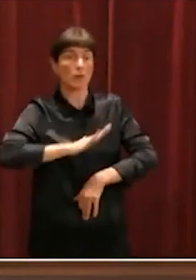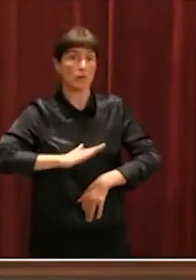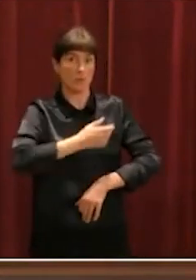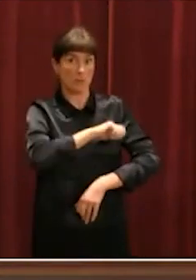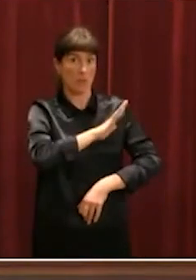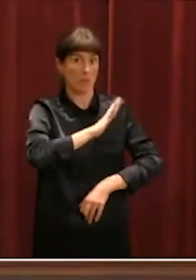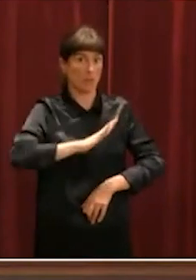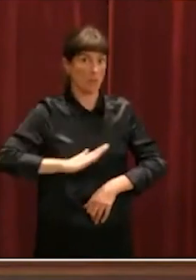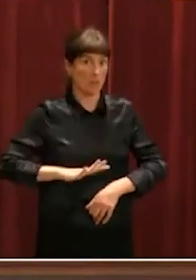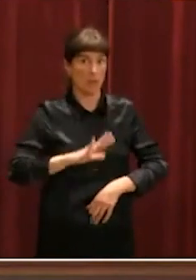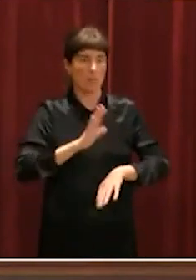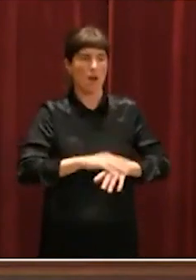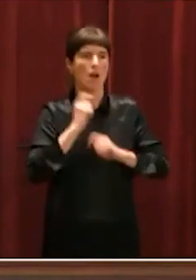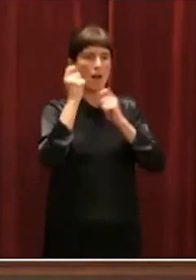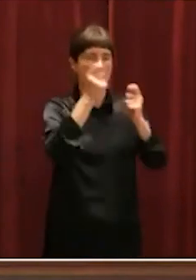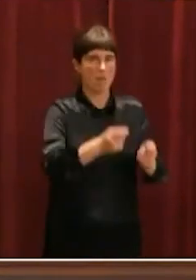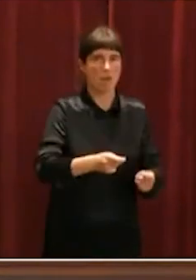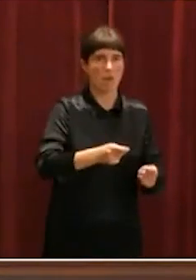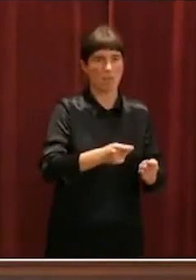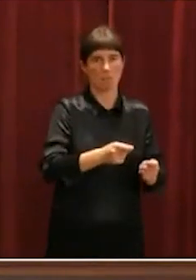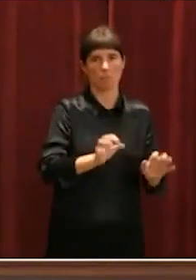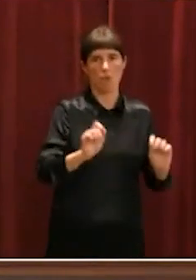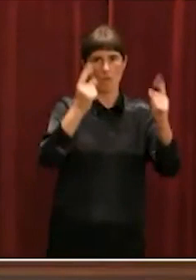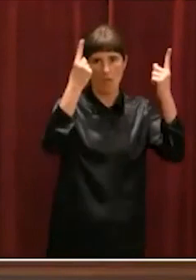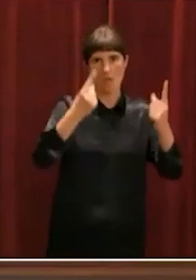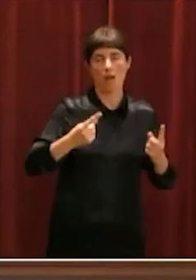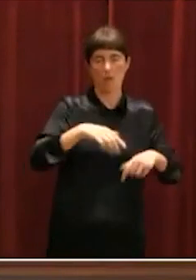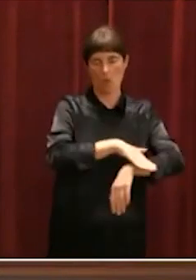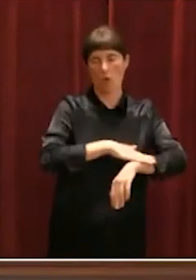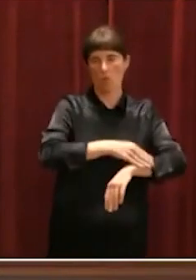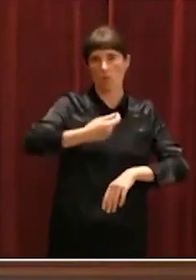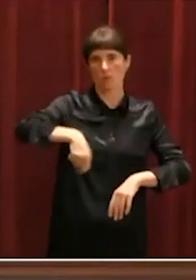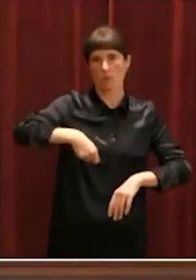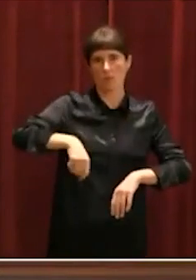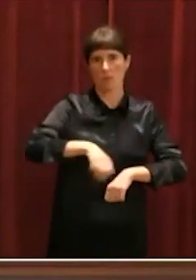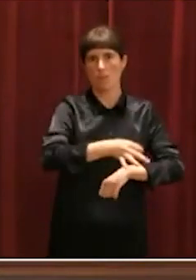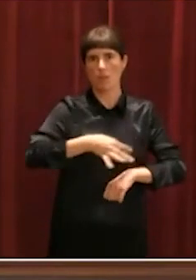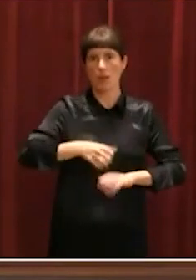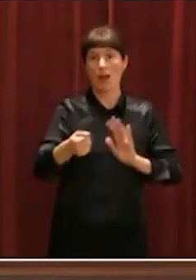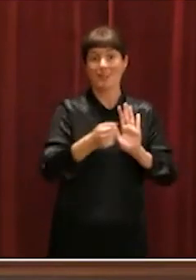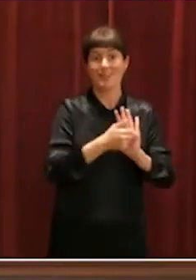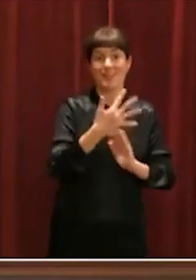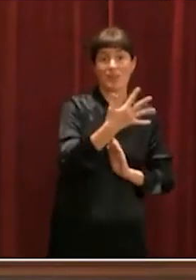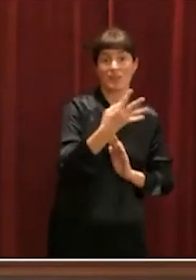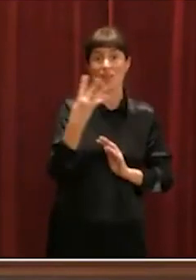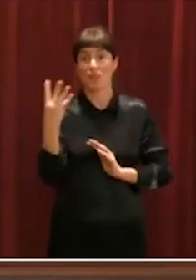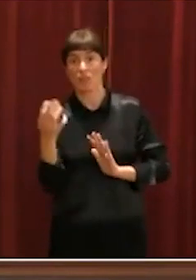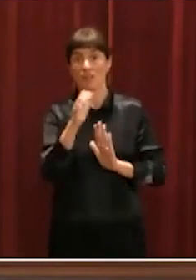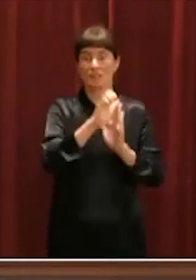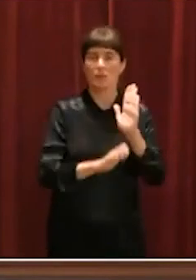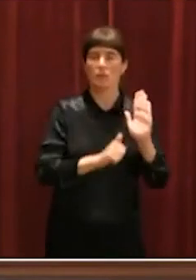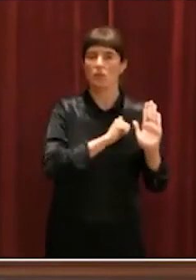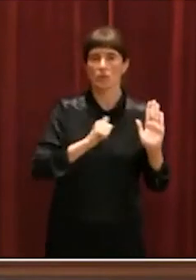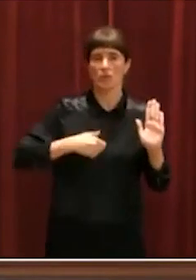efectes del seu nomenament com a presidenta de les Illes Balears d'acord amb el que preveu l'article 54 de l'Estatut d'Autonomia de les Illes Balears